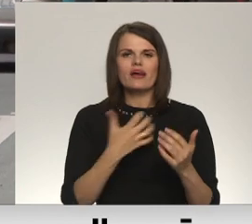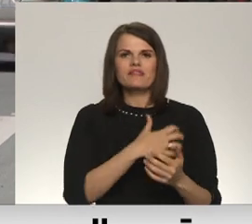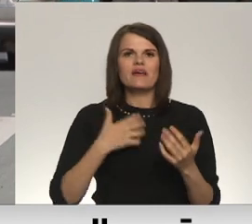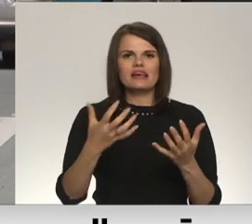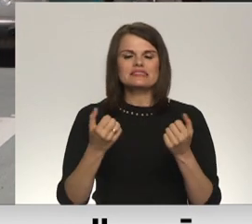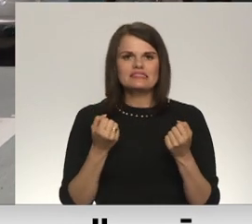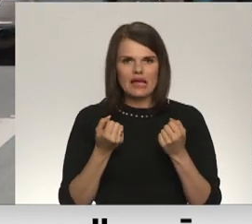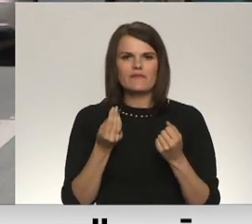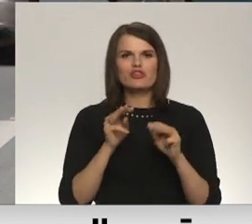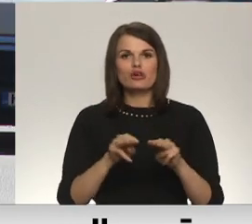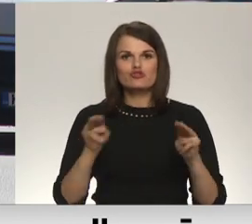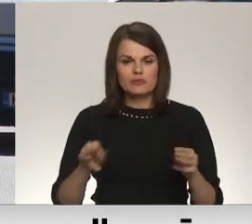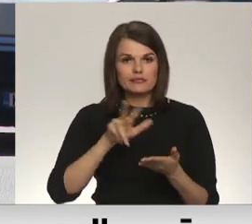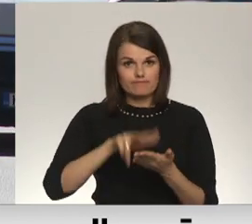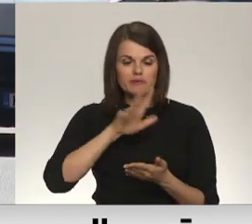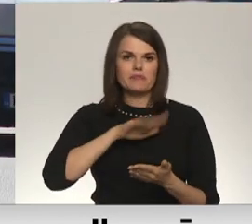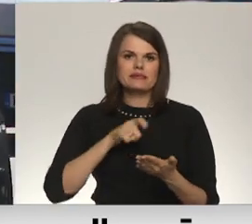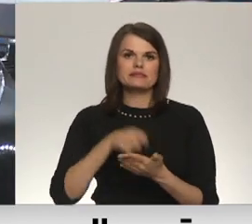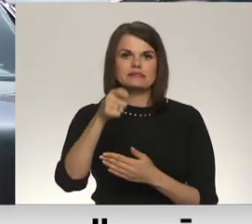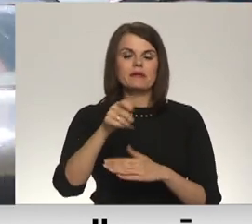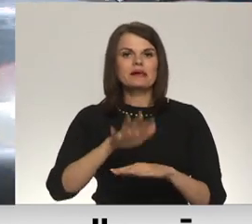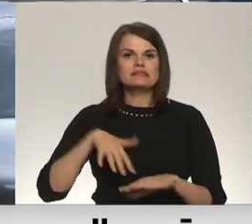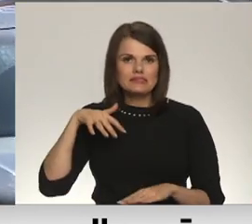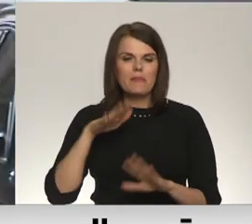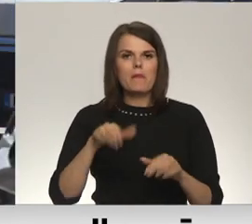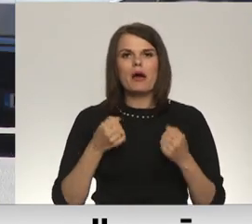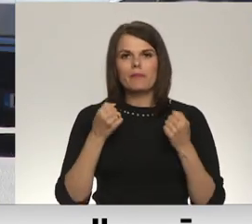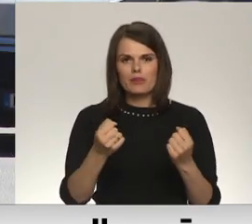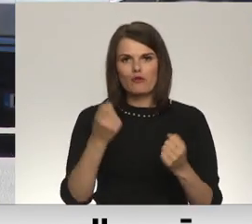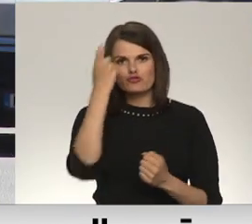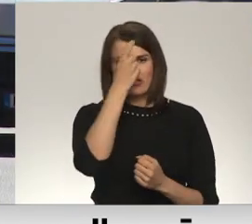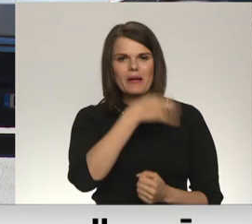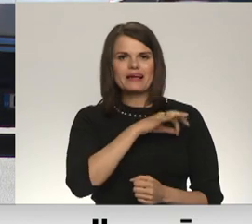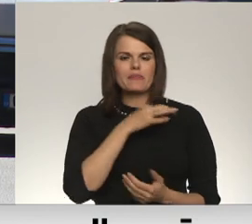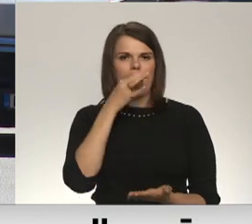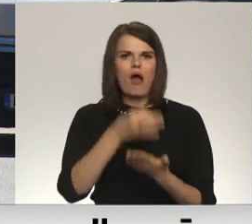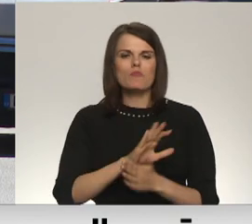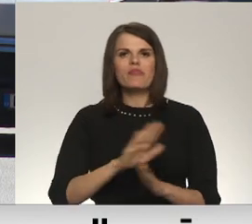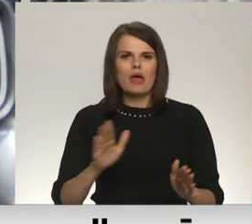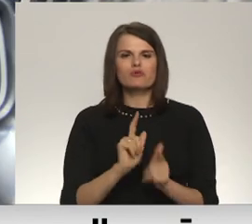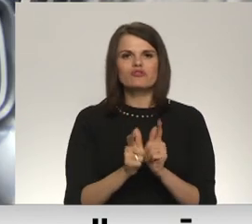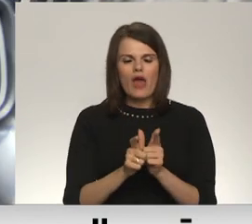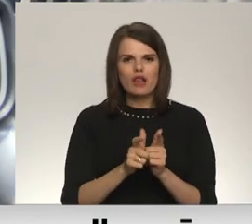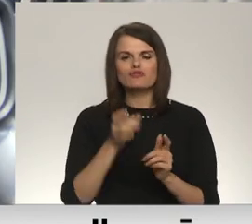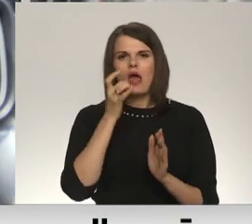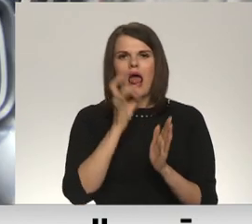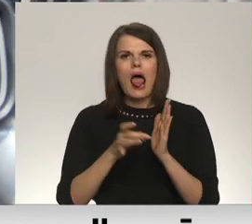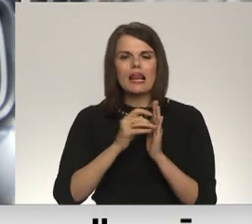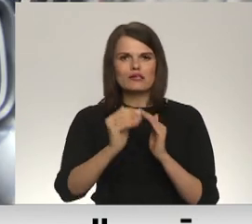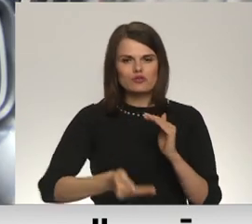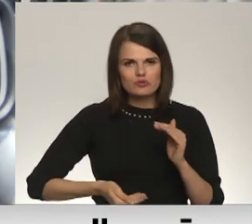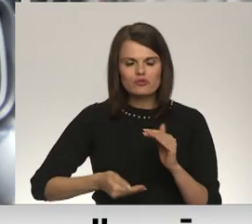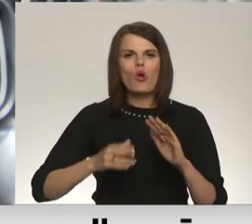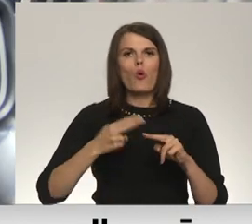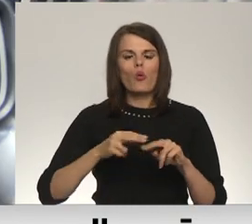un likumprojekts nonāks izskatīšanai saimā. Par braukšanu reibumā krimināla atbildība netiks pardzēta tikai vēl supēdu elektroskrēriteņu un mopēdu